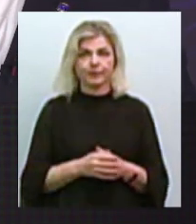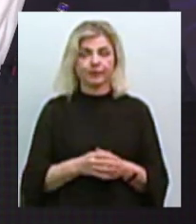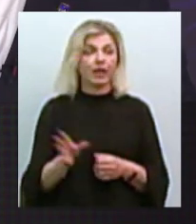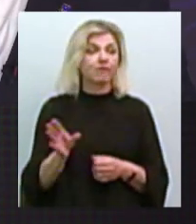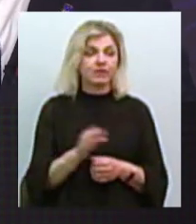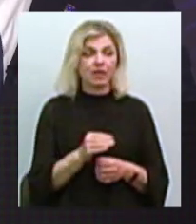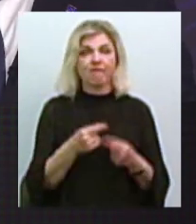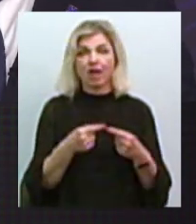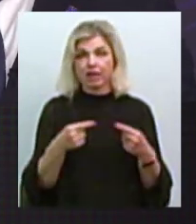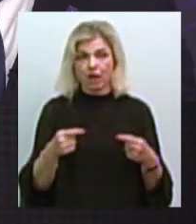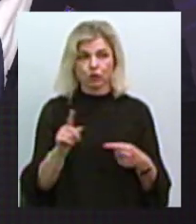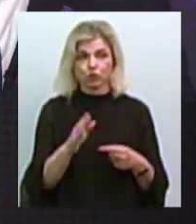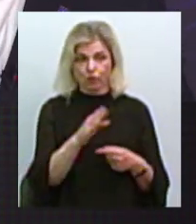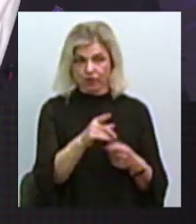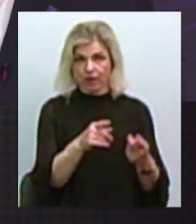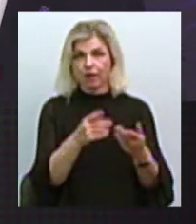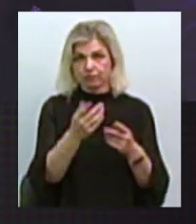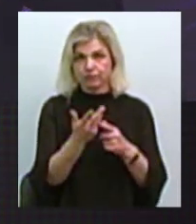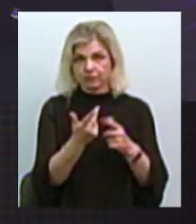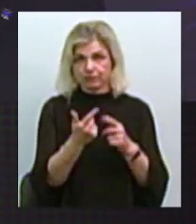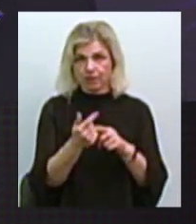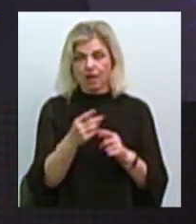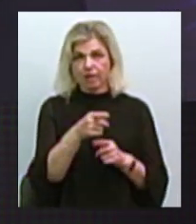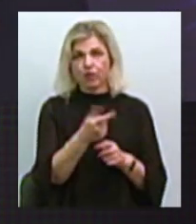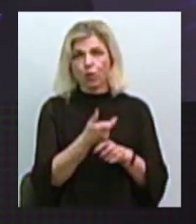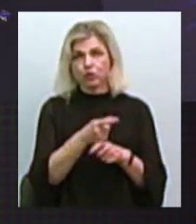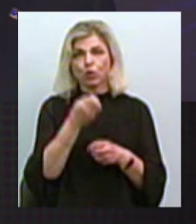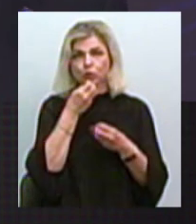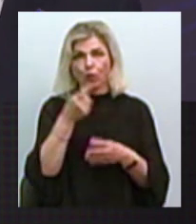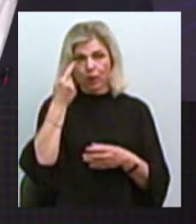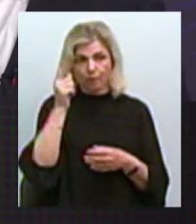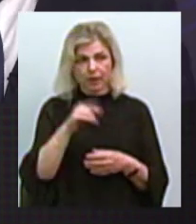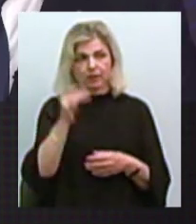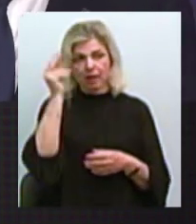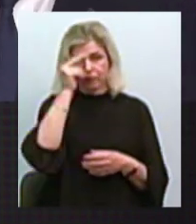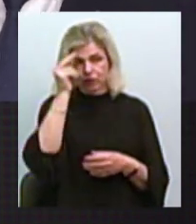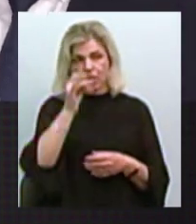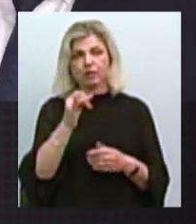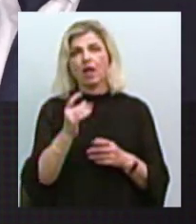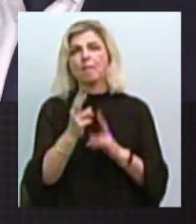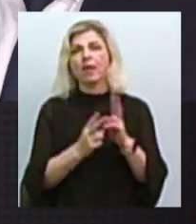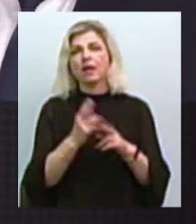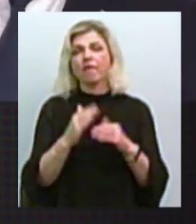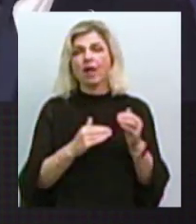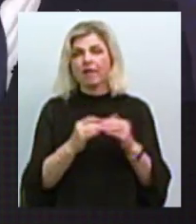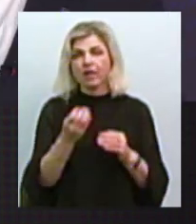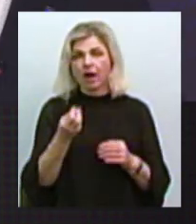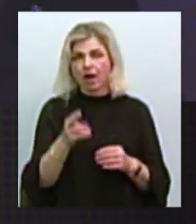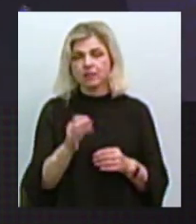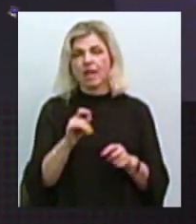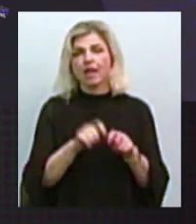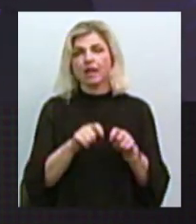ті варіанти, які ви перелічили, я бачу, ви досить добре обізнані. Це і навчання, це і перекваліфікація, це і